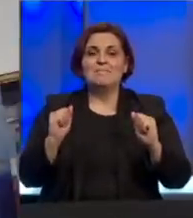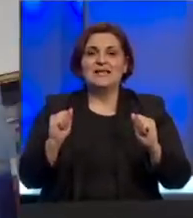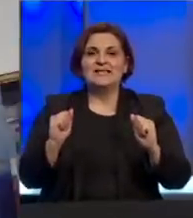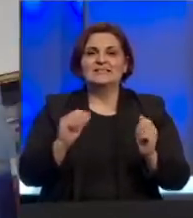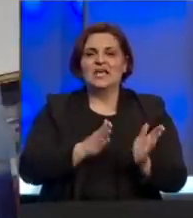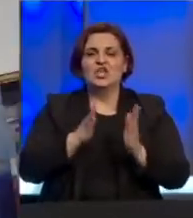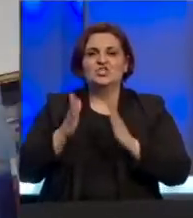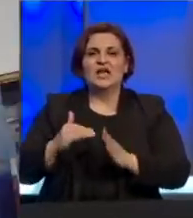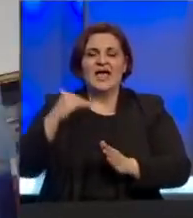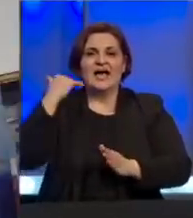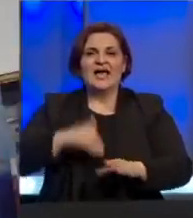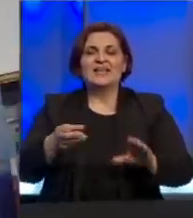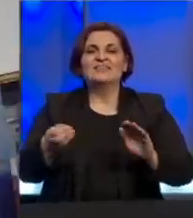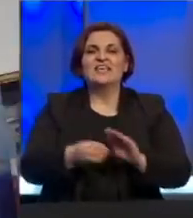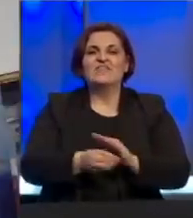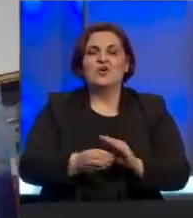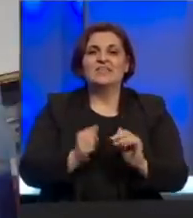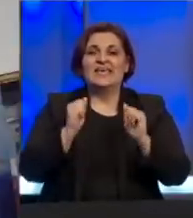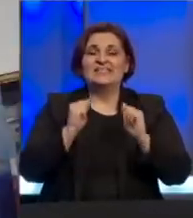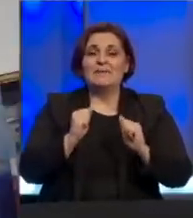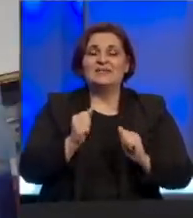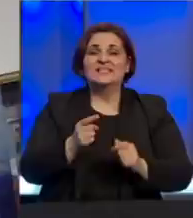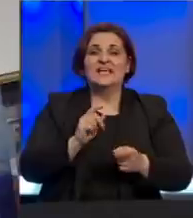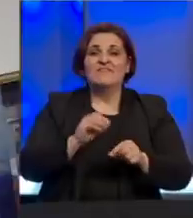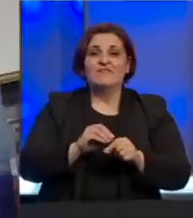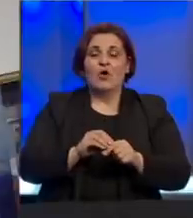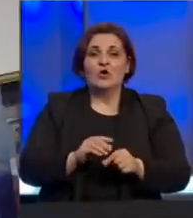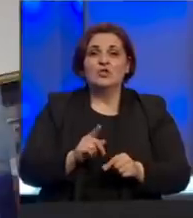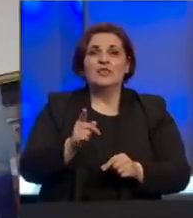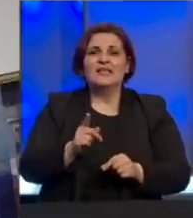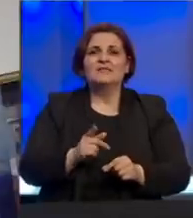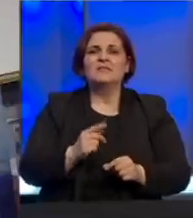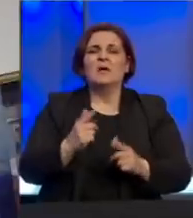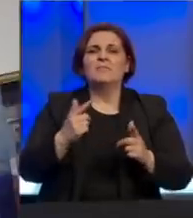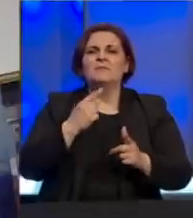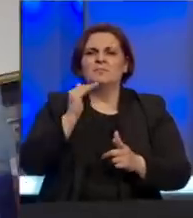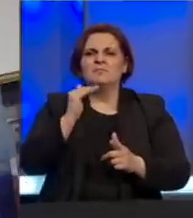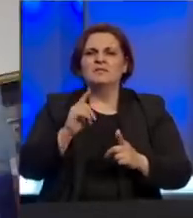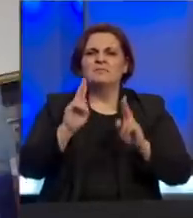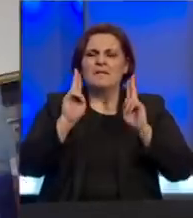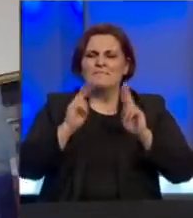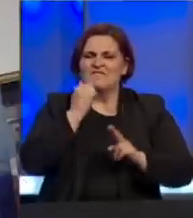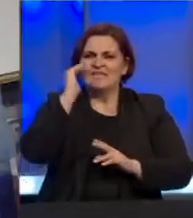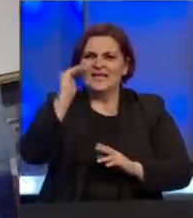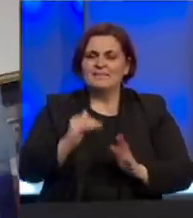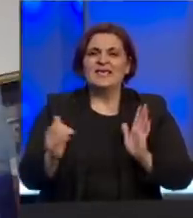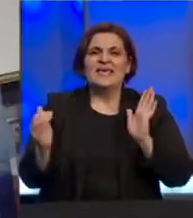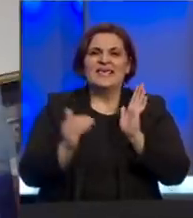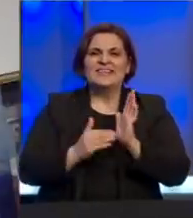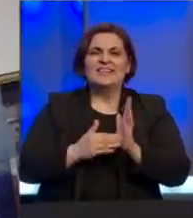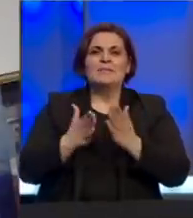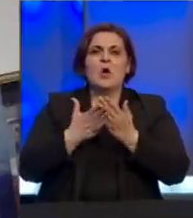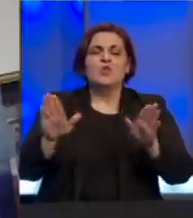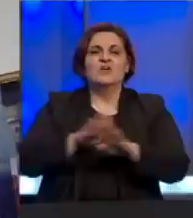i s druge strane garantnih fondova. Stabilizacijskih fondova treba da djeluju transparentno, po jasnim objektivnim kriterima i treba da budu